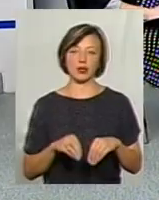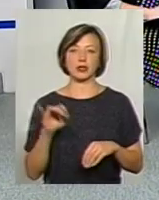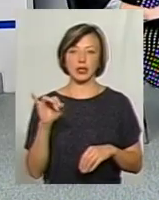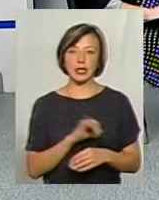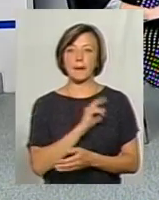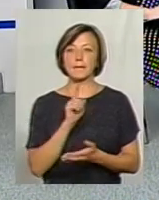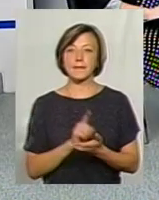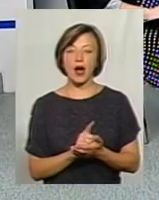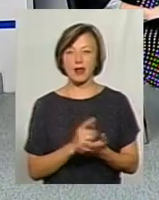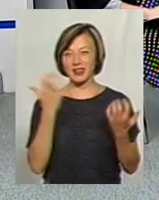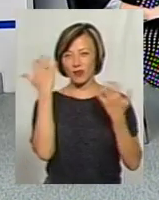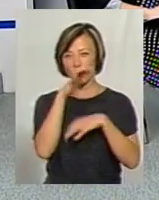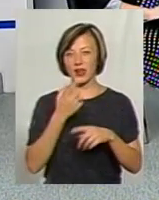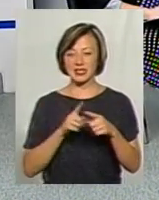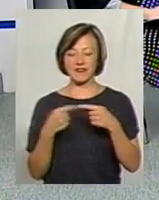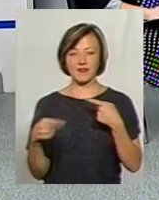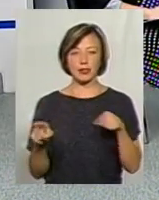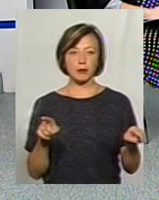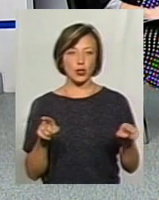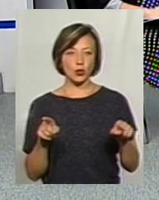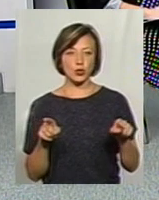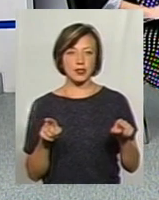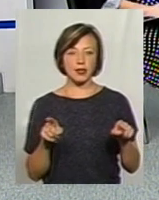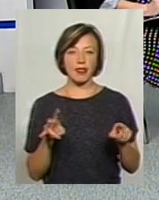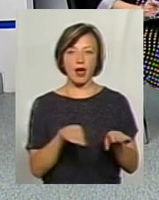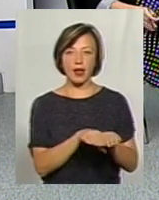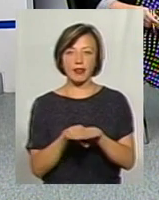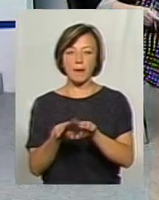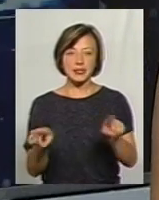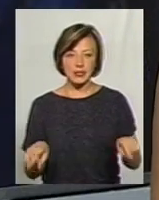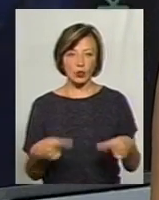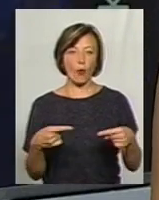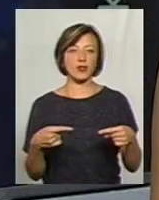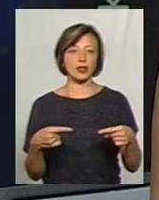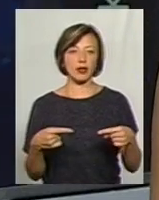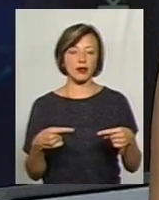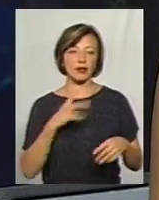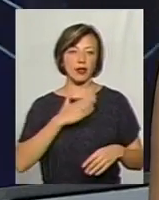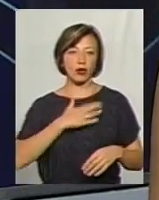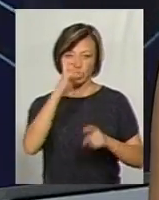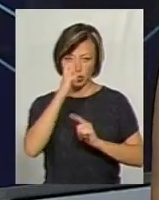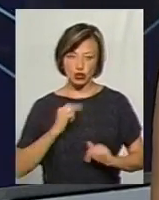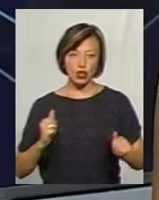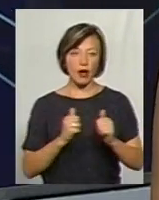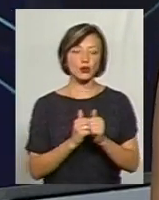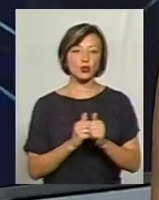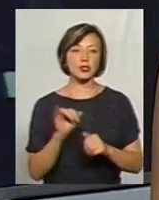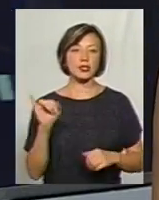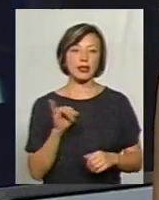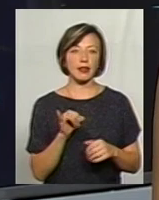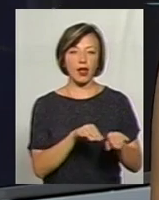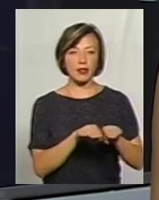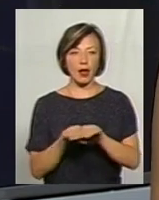нівелювати оці відмінності, принаймні на етапі становлення нашої державності і на